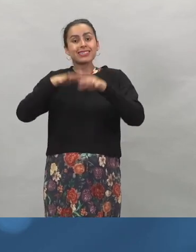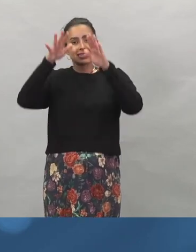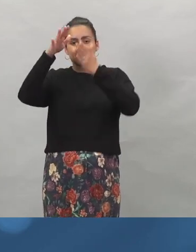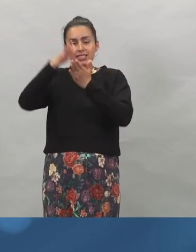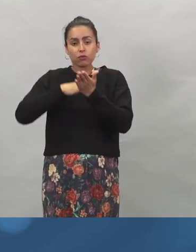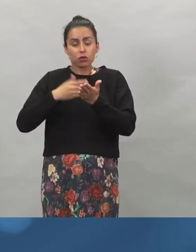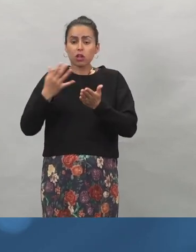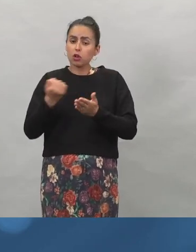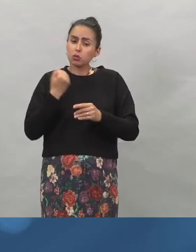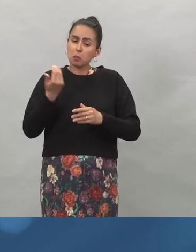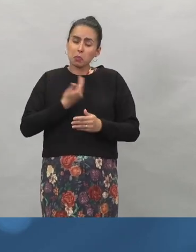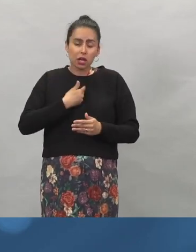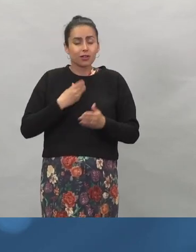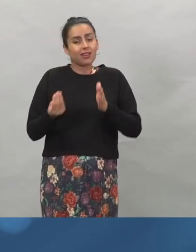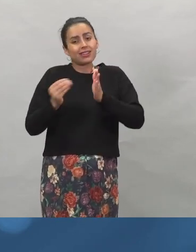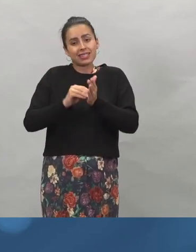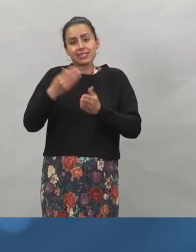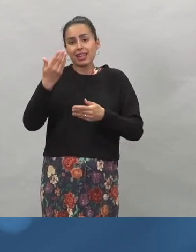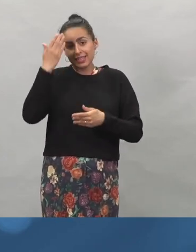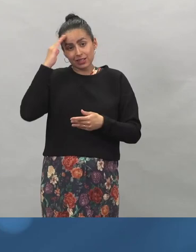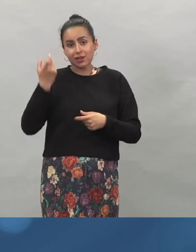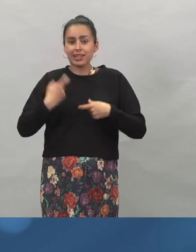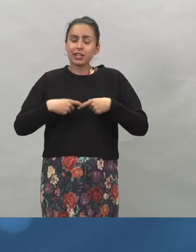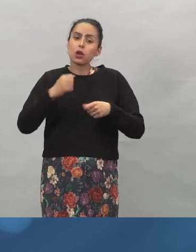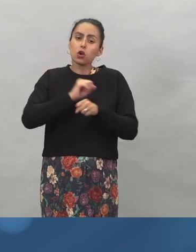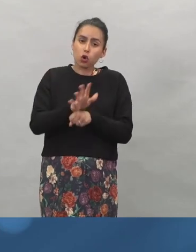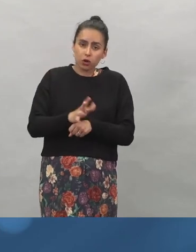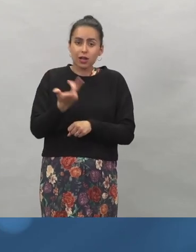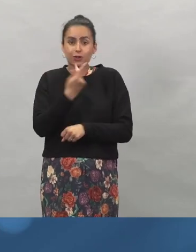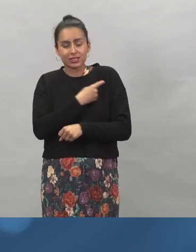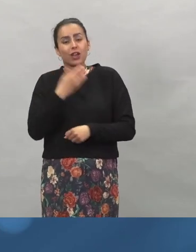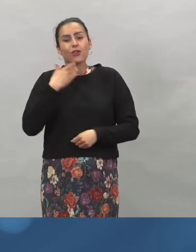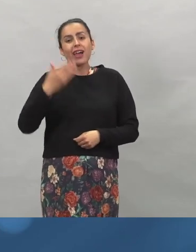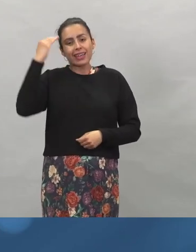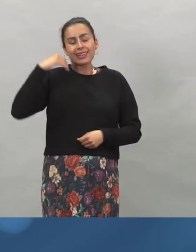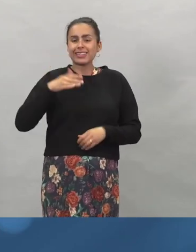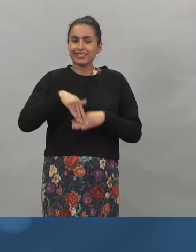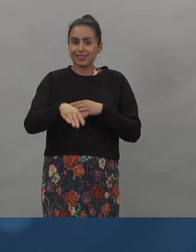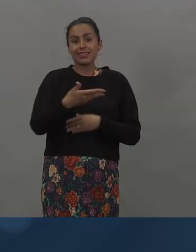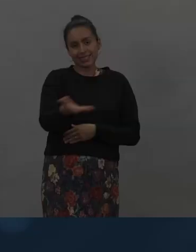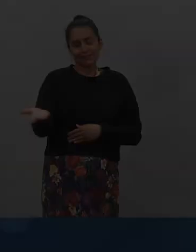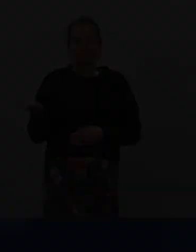koronarokotuksista ja ylipäätänsä koronasta. Hyvää illanjatkoa kaikille. Kiitos.